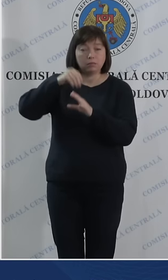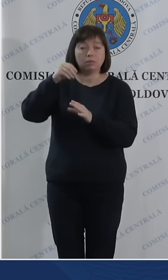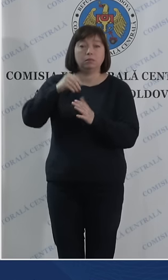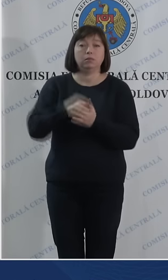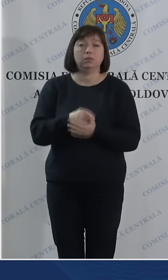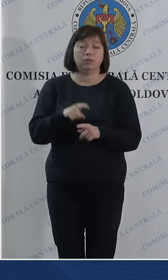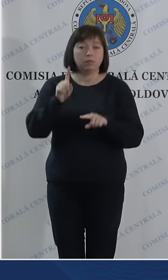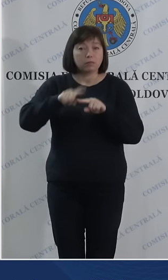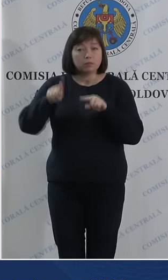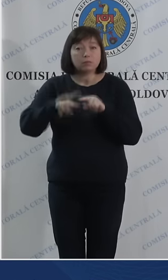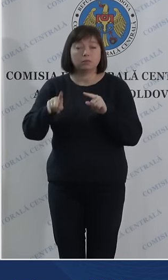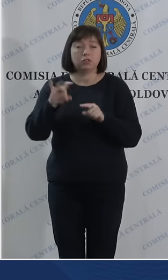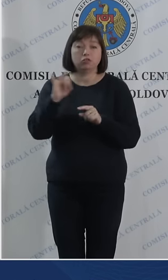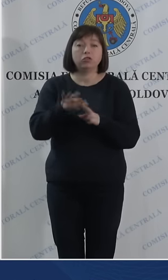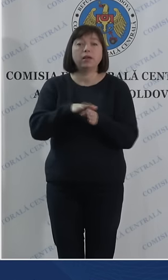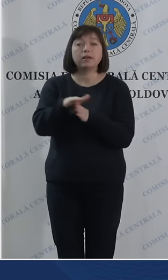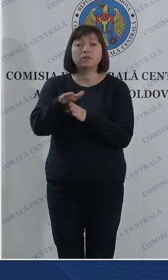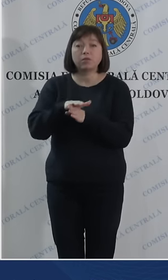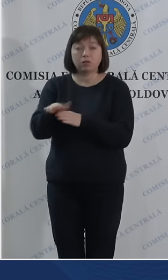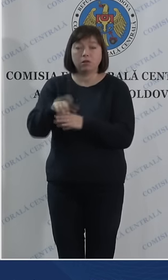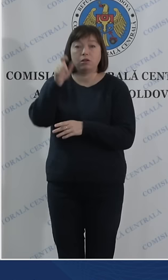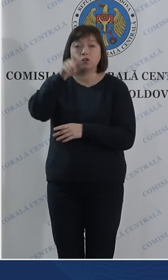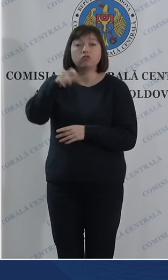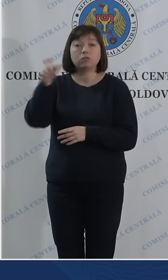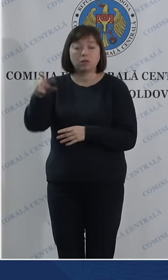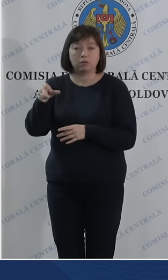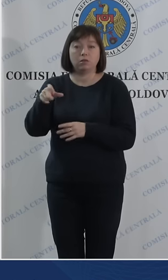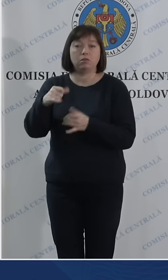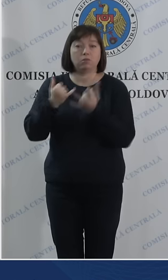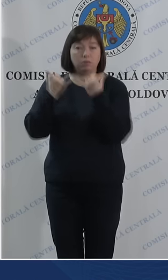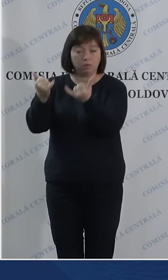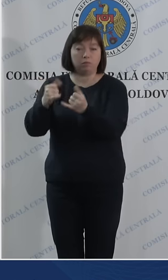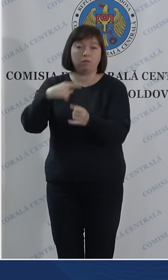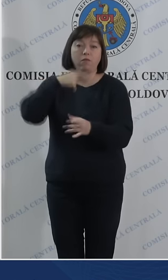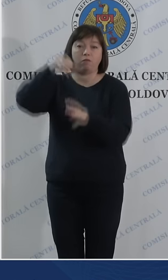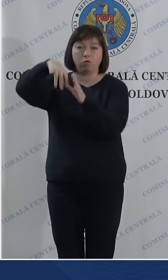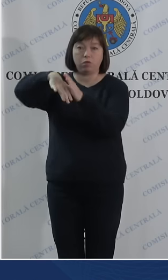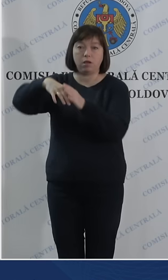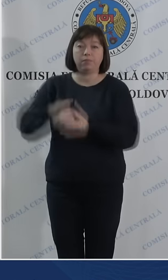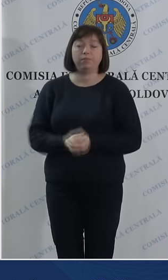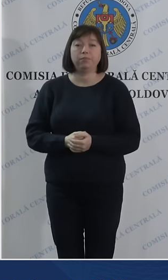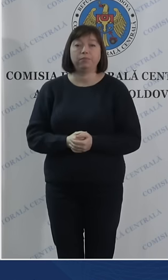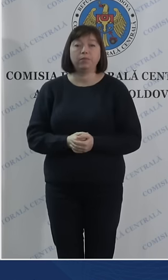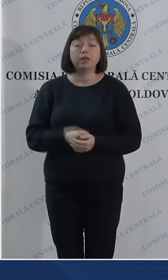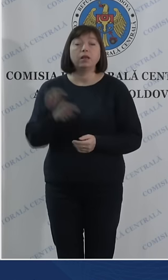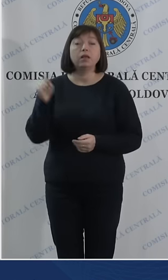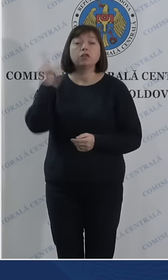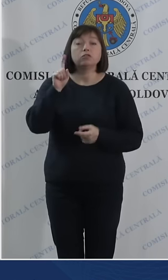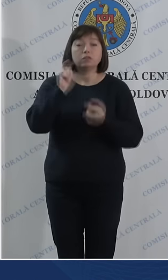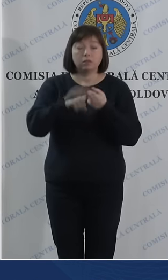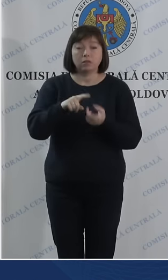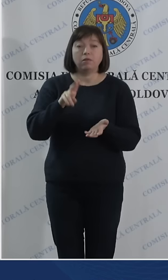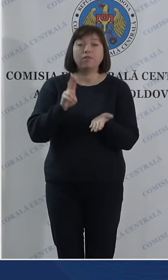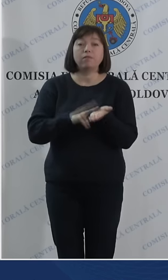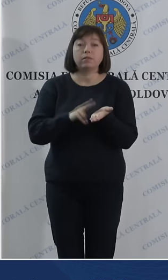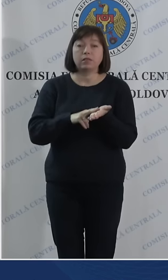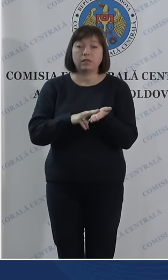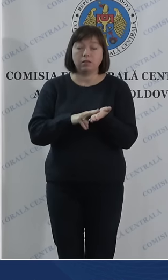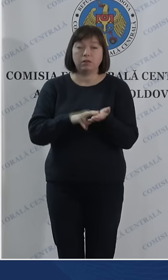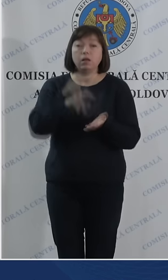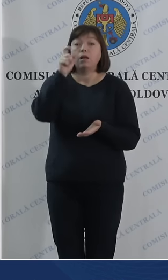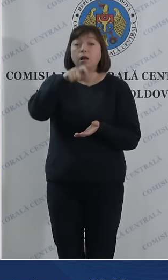și respectarea cetățenilor de a vota. Cât privește viza de reședință,